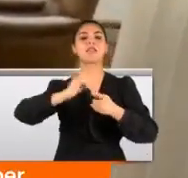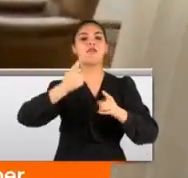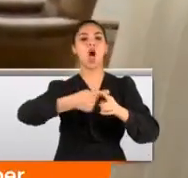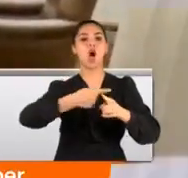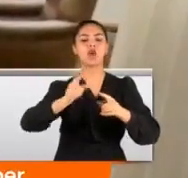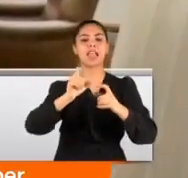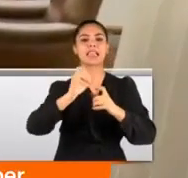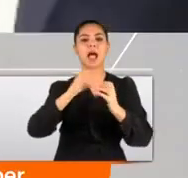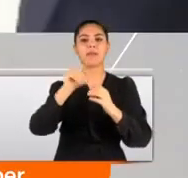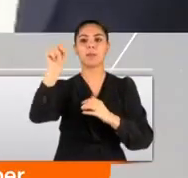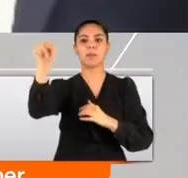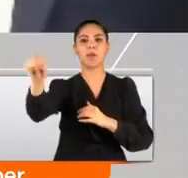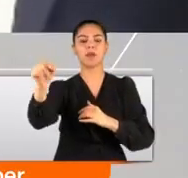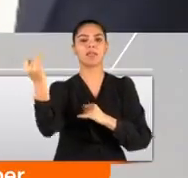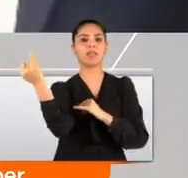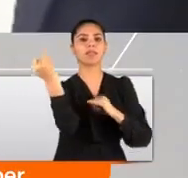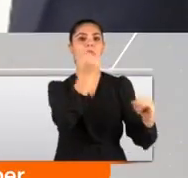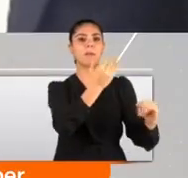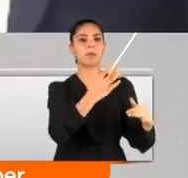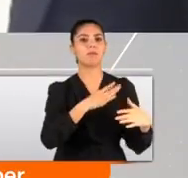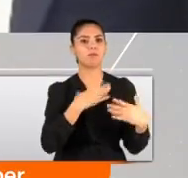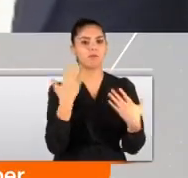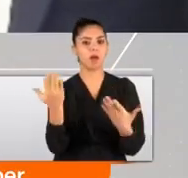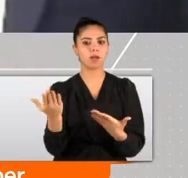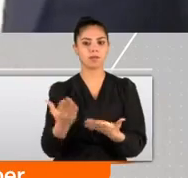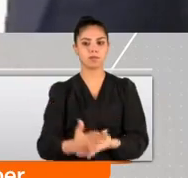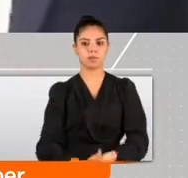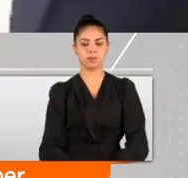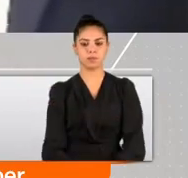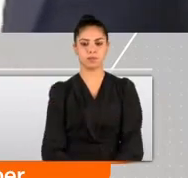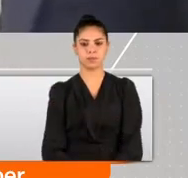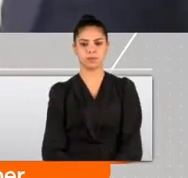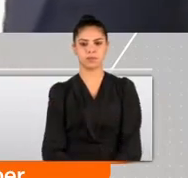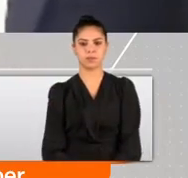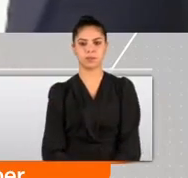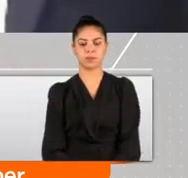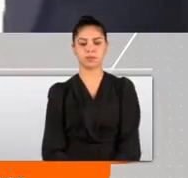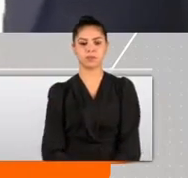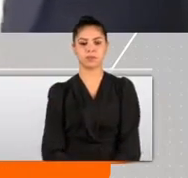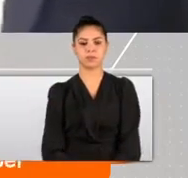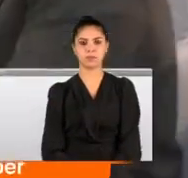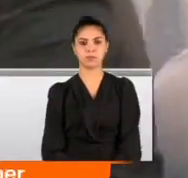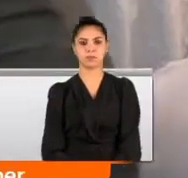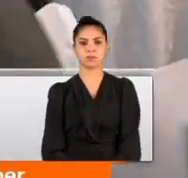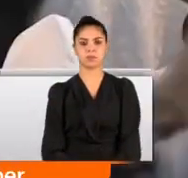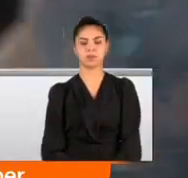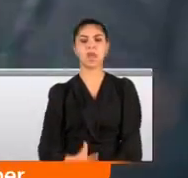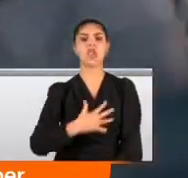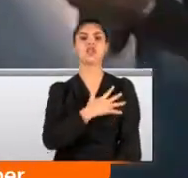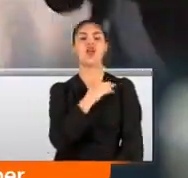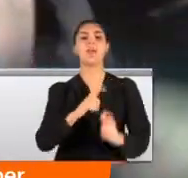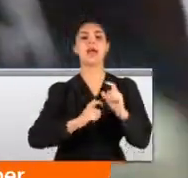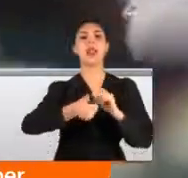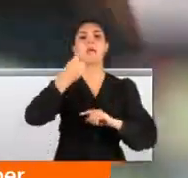Partisi'nden tepki gelmişti. Sayın Kılıçdaroğlu'nun ve Cumhuriyet Halk Partisi'nin bu açıklamalarını yadırgadığımı ifade etmek isterim. CHP